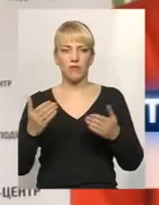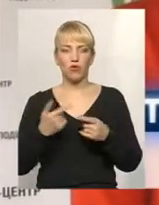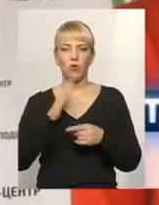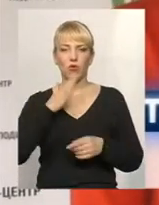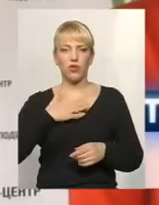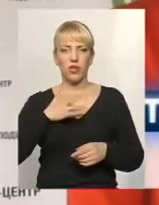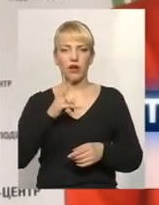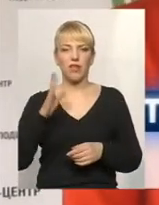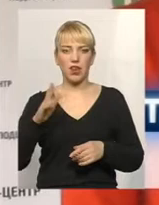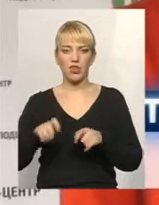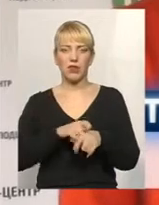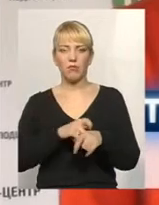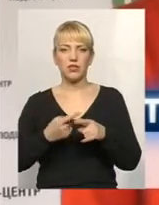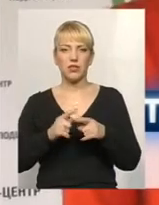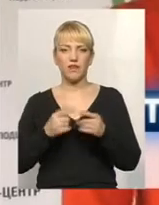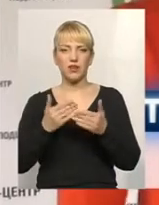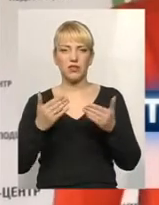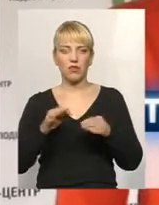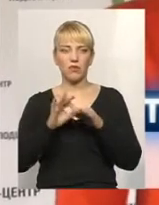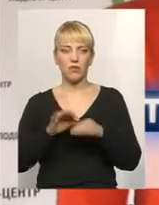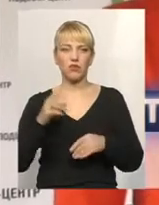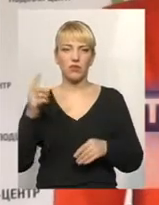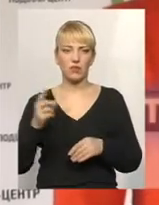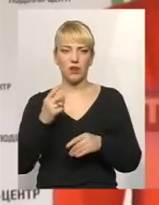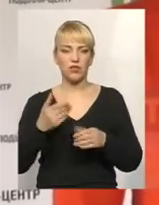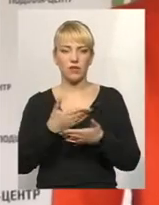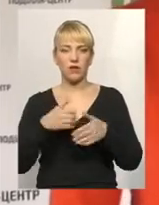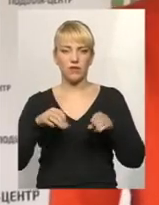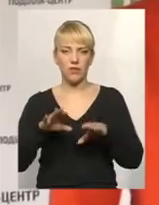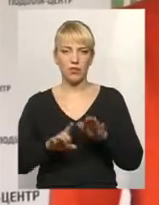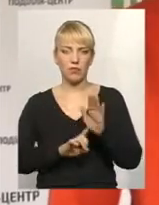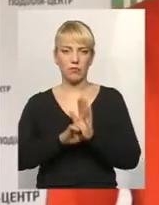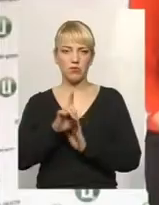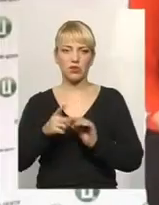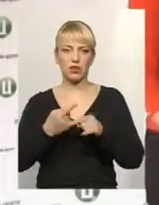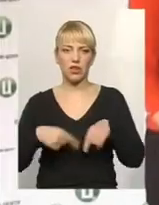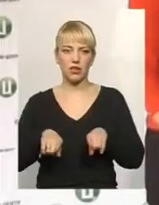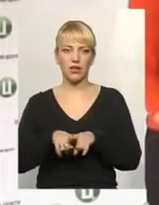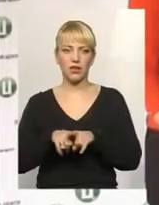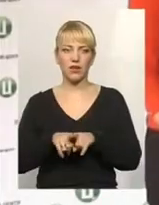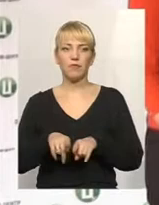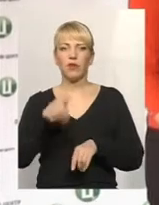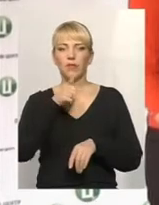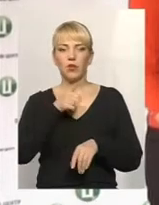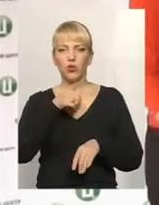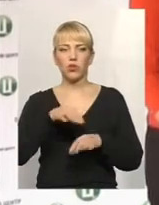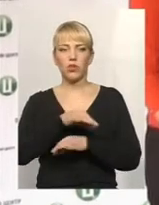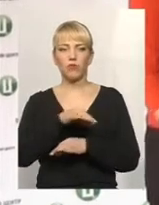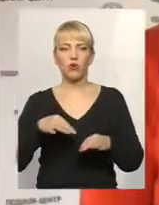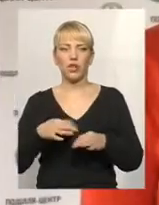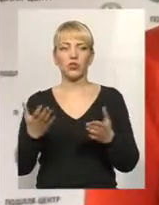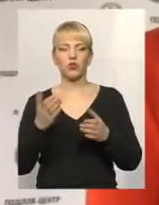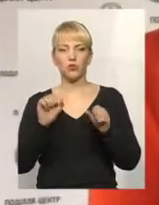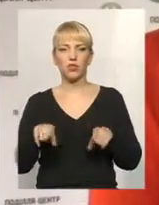така проходить в Хмельницькому вперше. Ми вирішили запустити такий пілотний проєкт, якщо це можна так